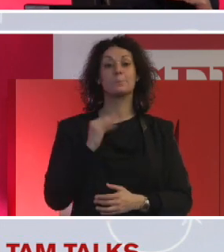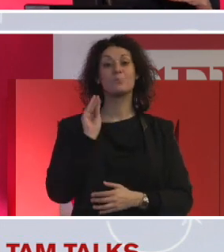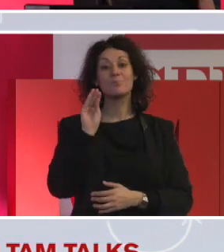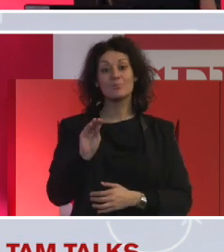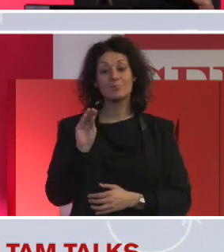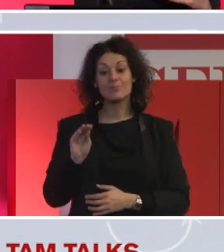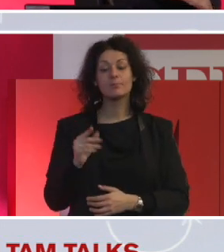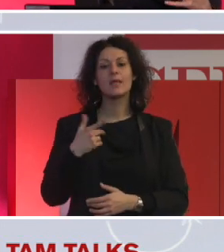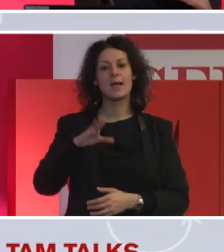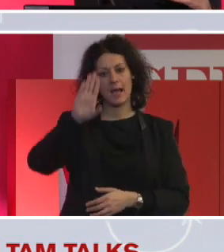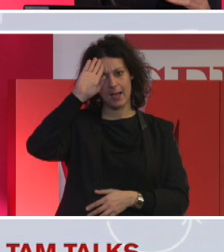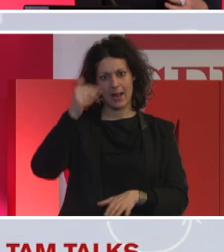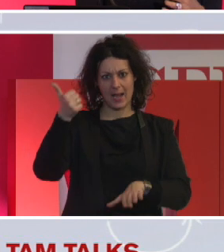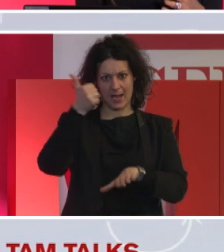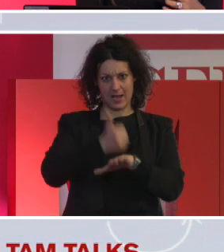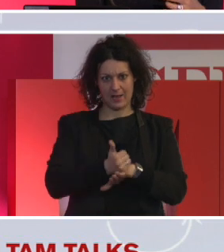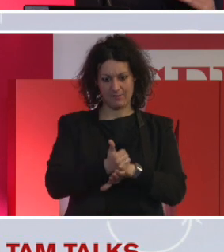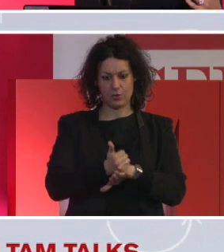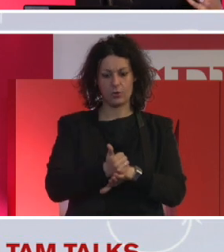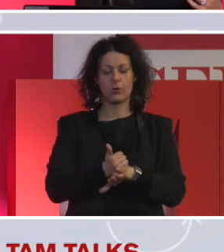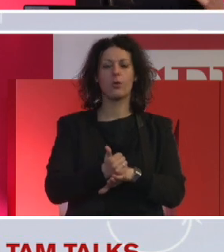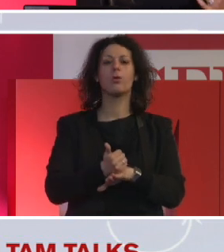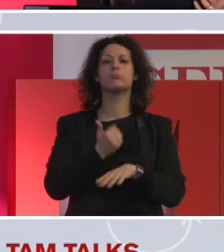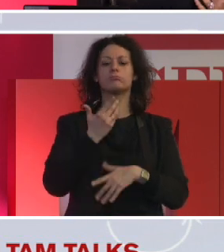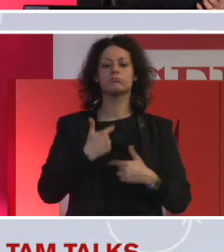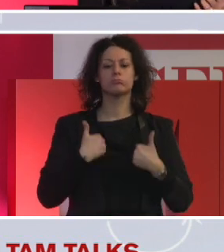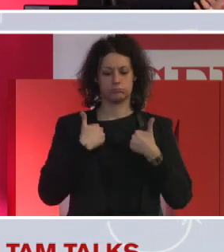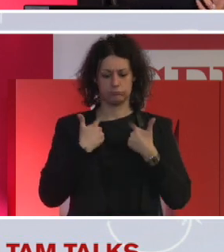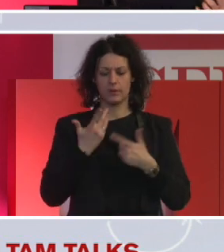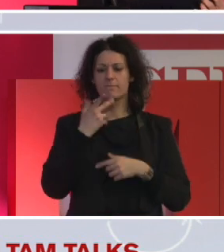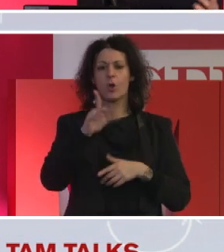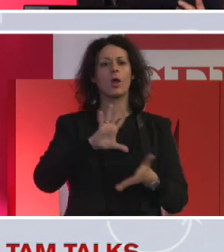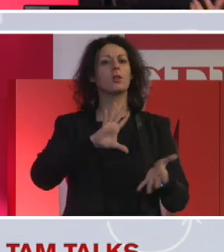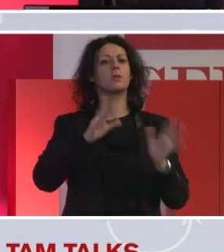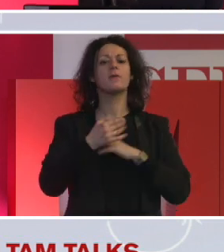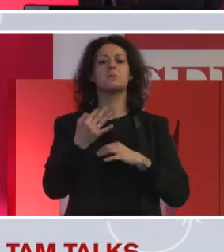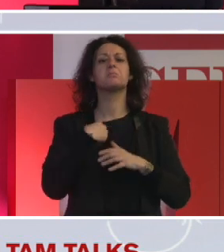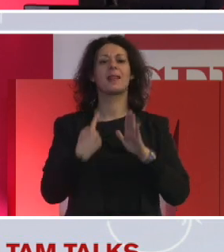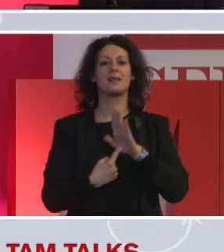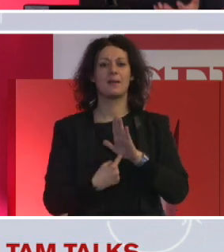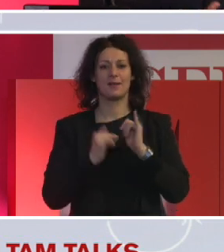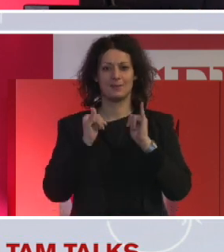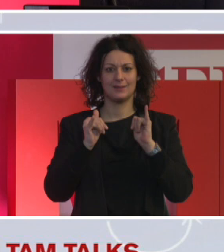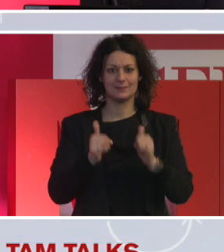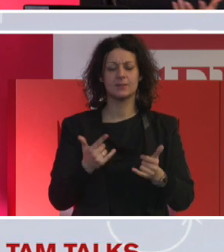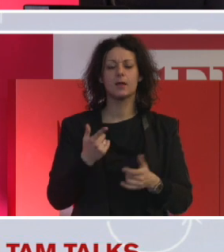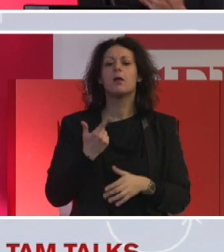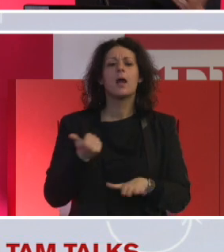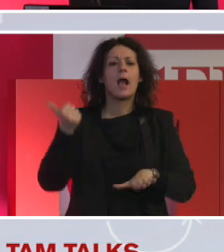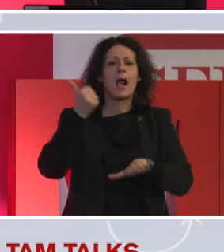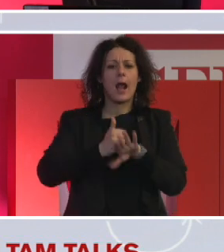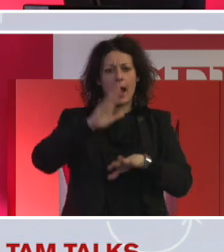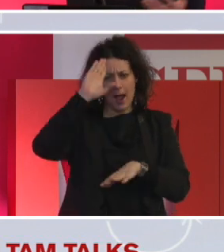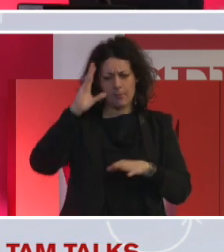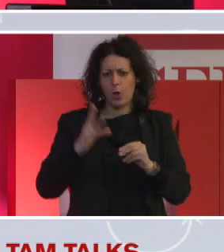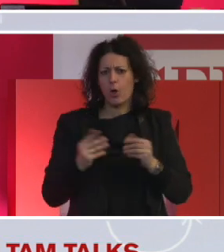datore di lavoro, per diventare il tuo ideal employer, qui riscopriamo di nuovo, tratti di quello che è importante, per l